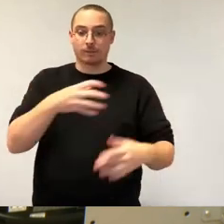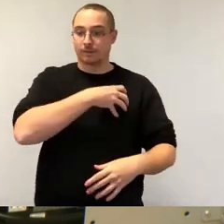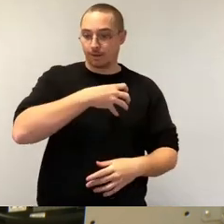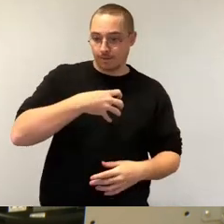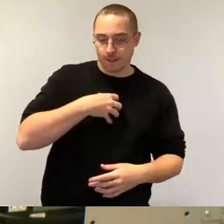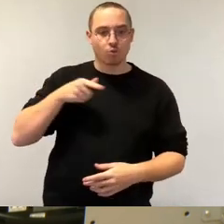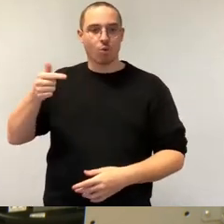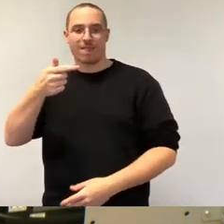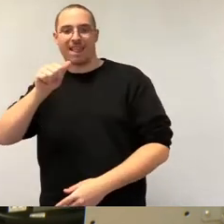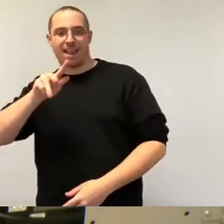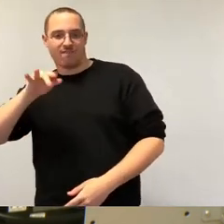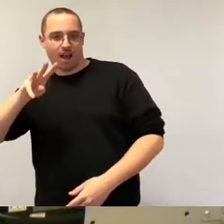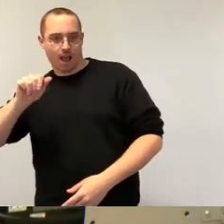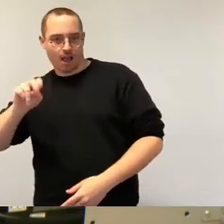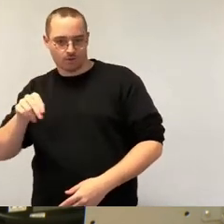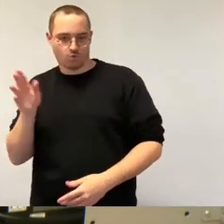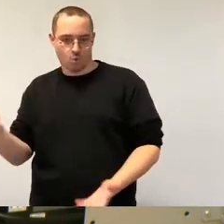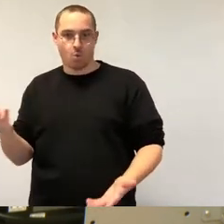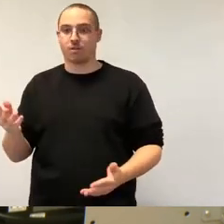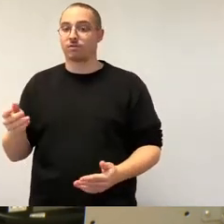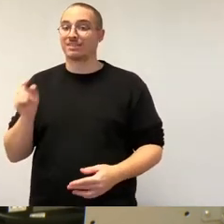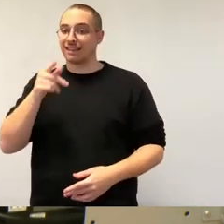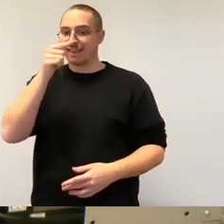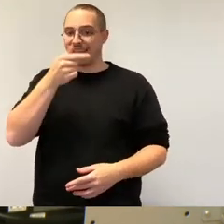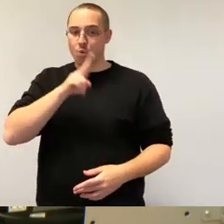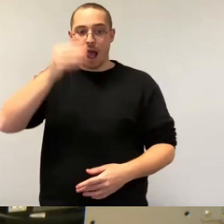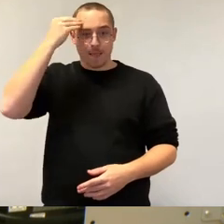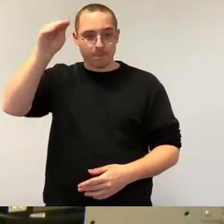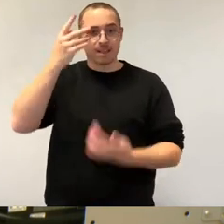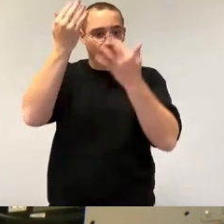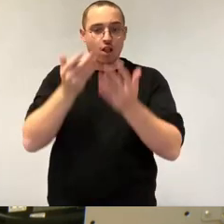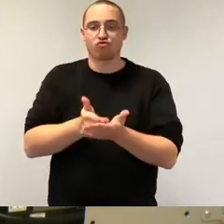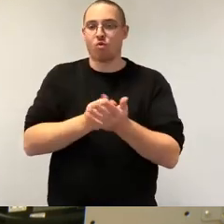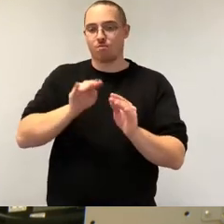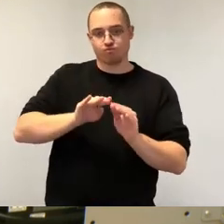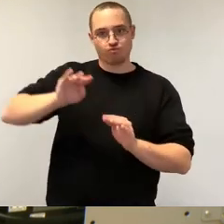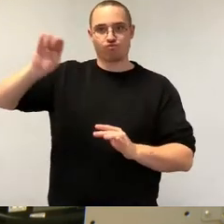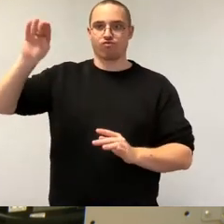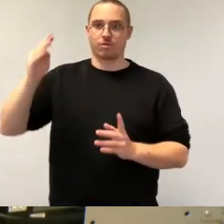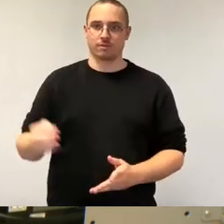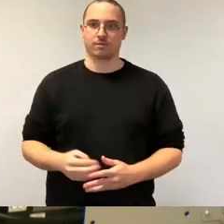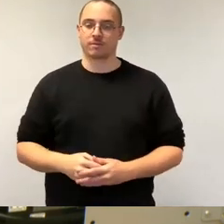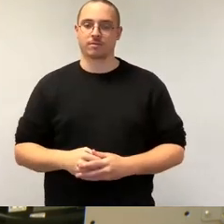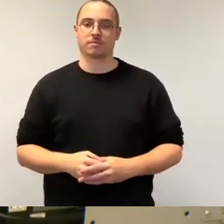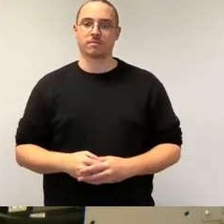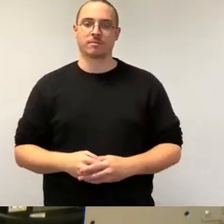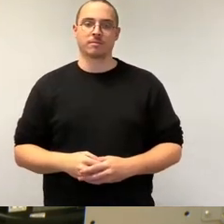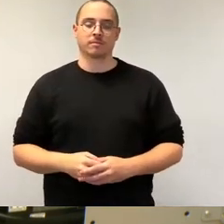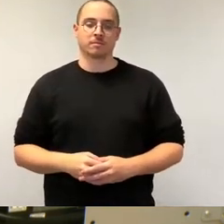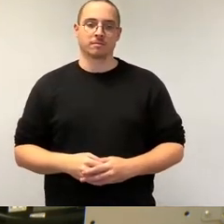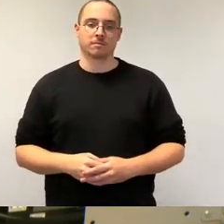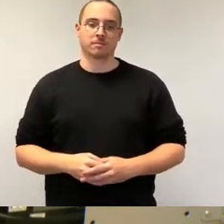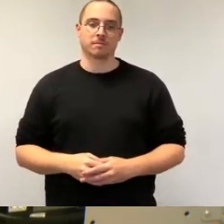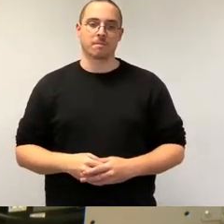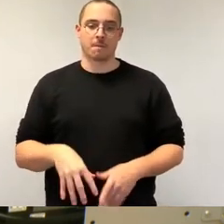der TU steigen bereits jetzt. Mittelfristig wird der Wohnungsbau florieren, der gesamte Arbeitsmarkt in Dresden, in jedweder